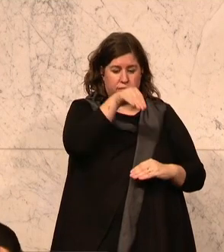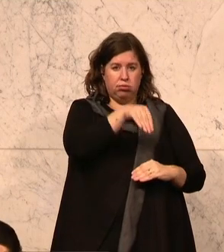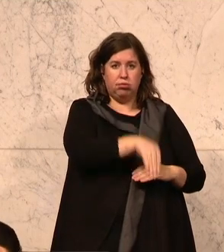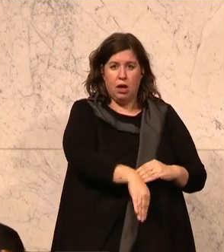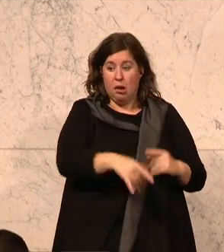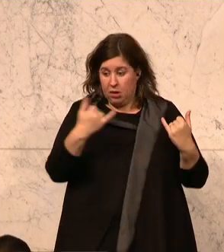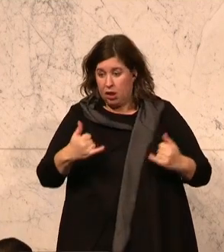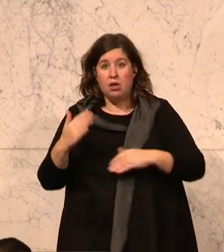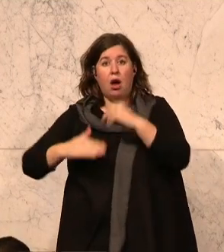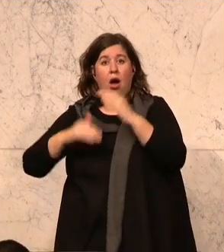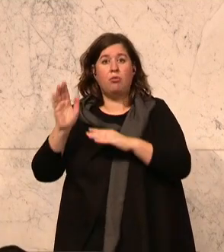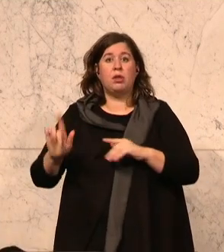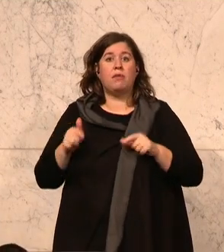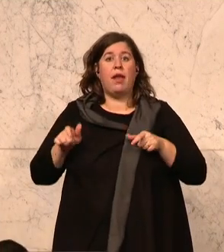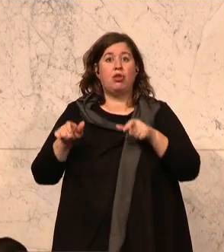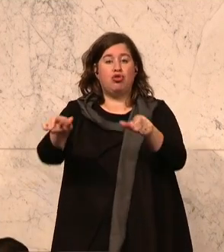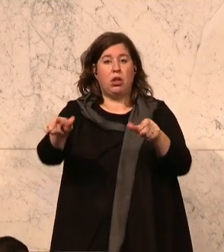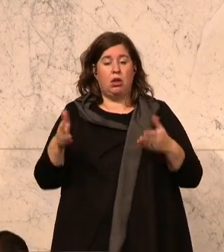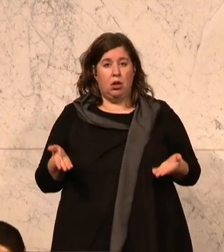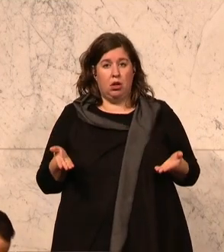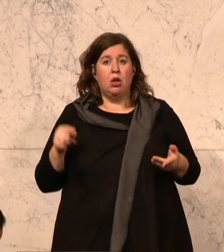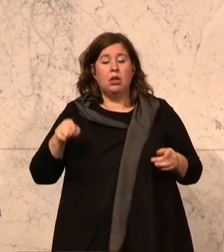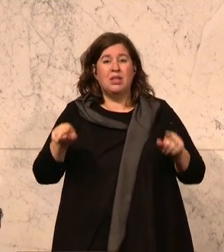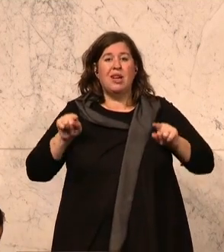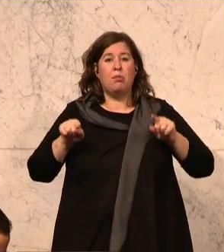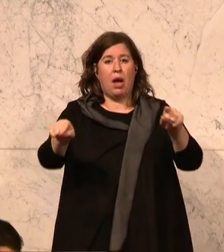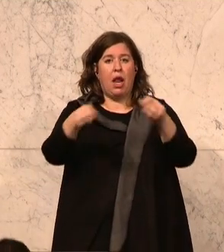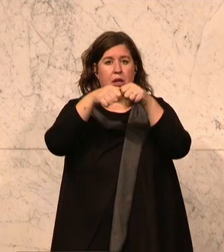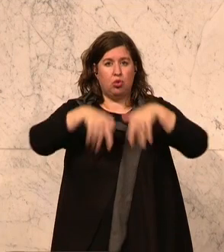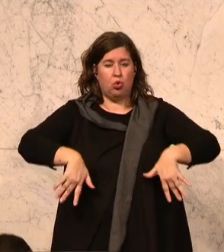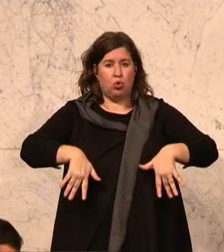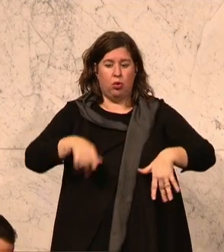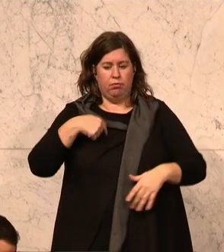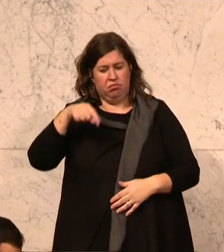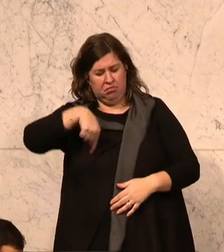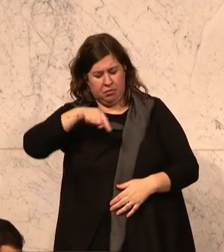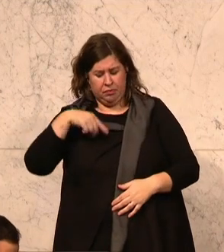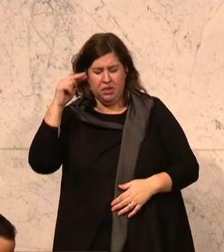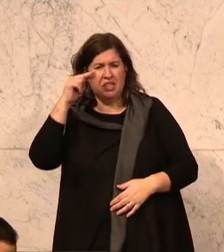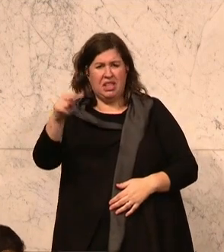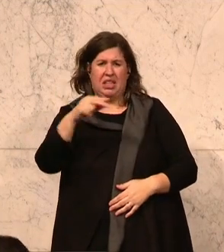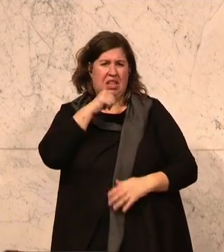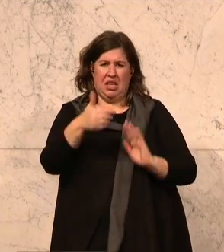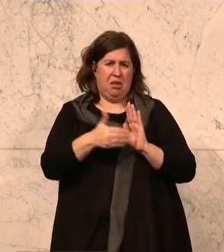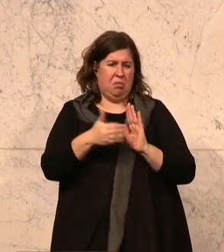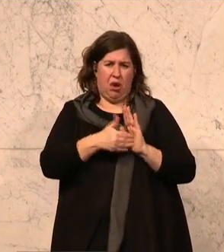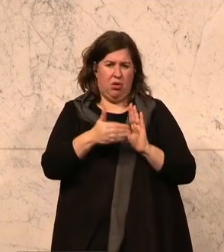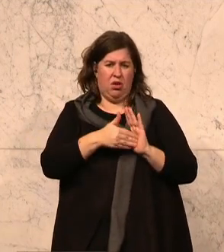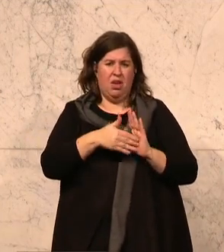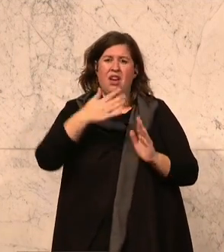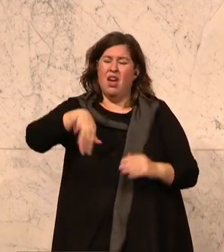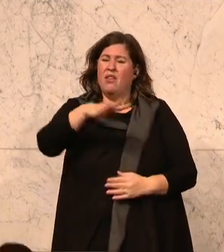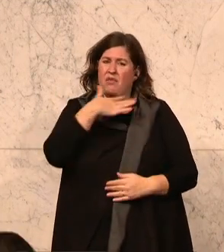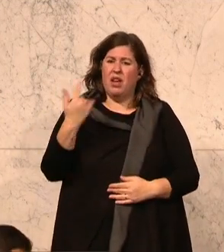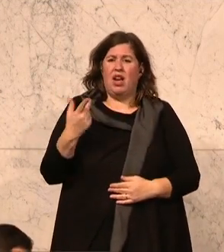zweite Schiene auf. Und diese Parallelstrukturen sind aus unserer Sicht ganz einfach nicht notwendig. Wir geben sehr, sehr viel